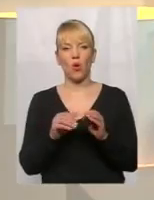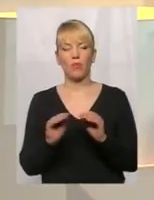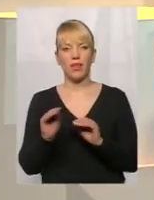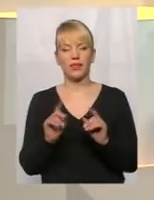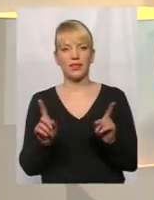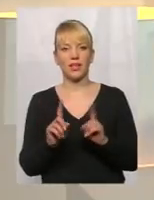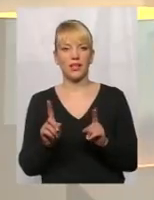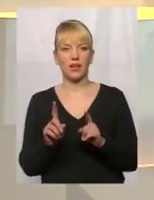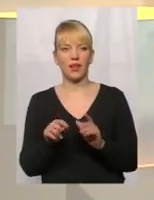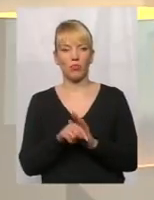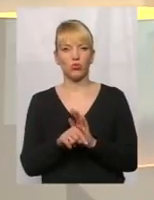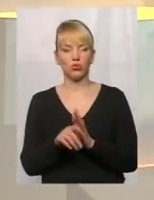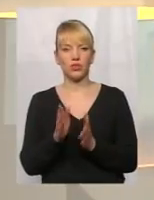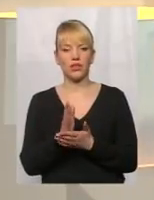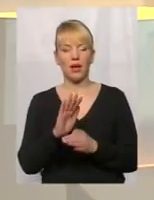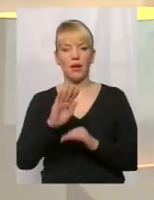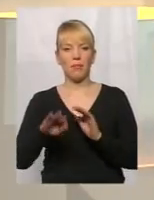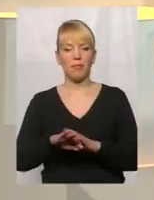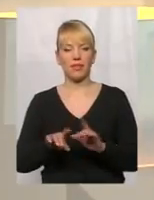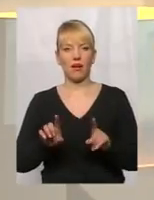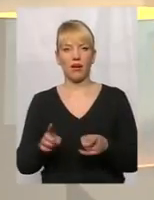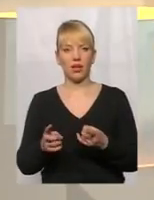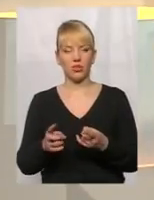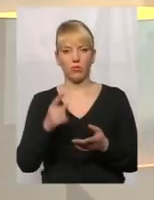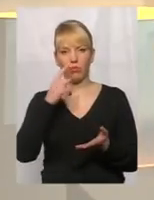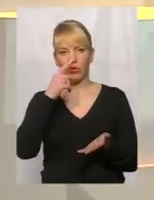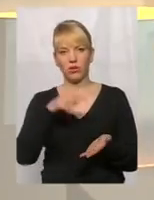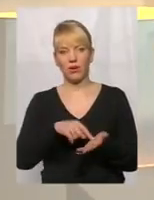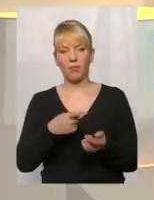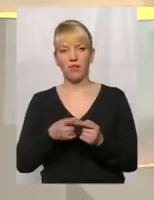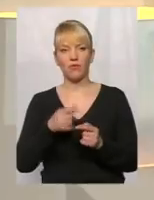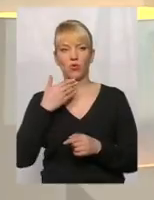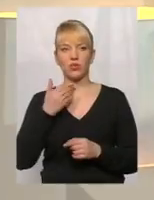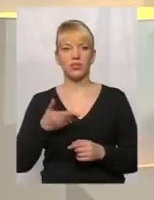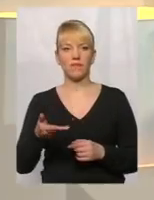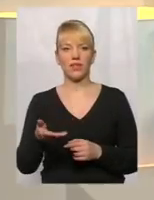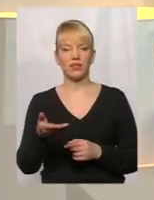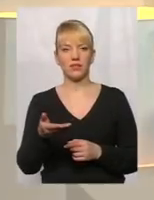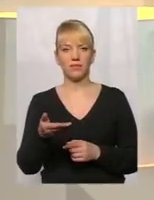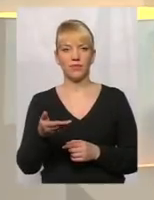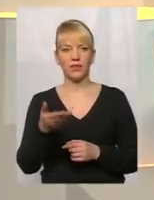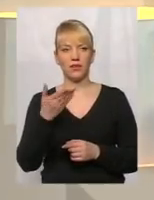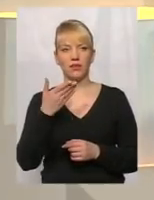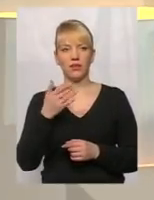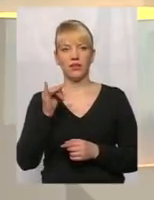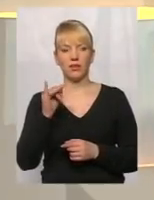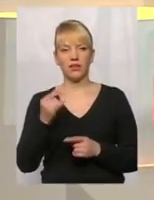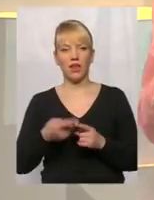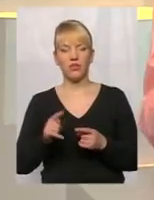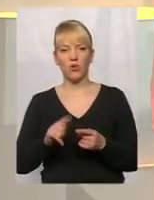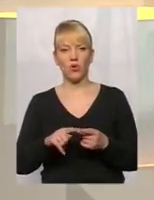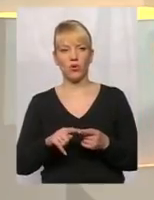яке, по суті, є під арештом, потрапило в той звіт, і ще й на те,